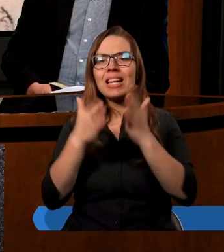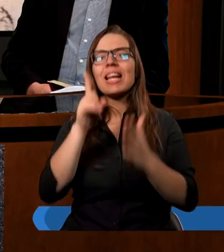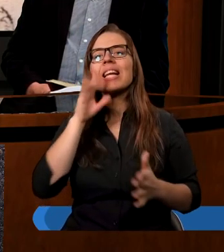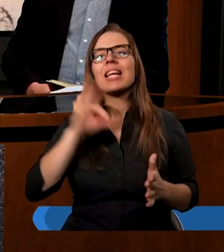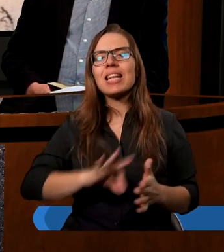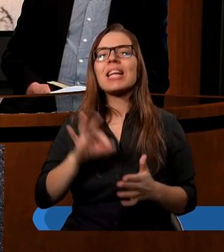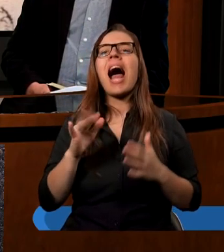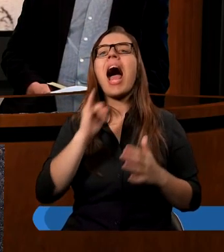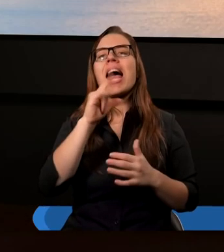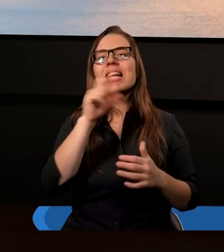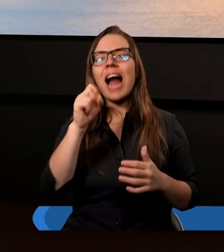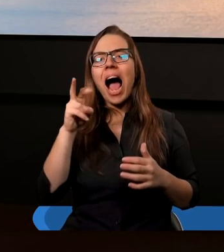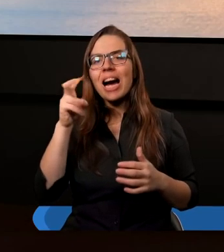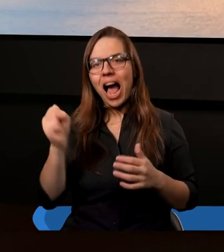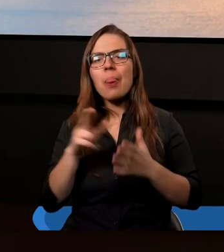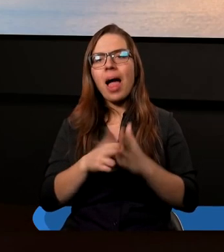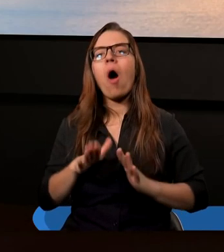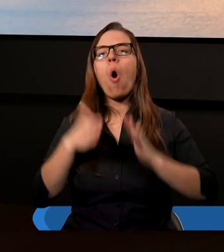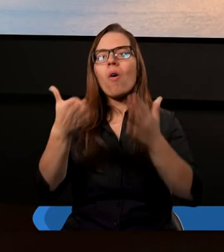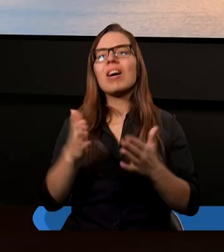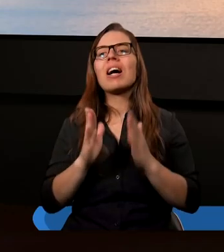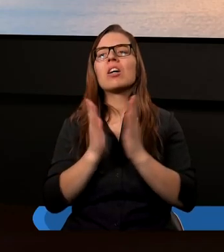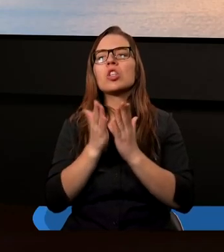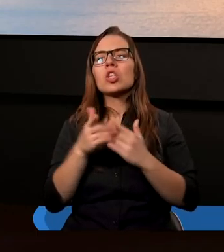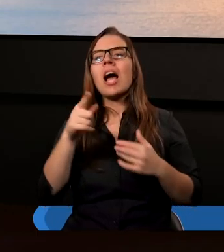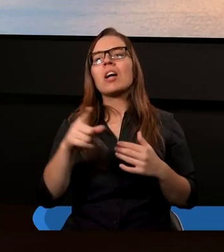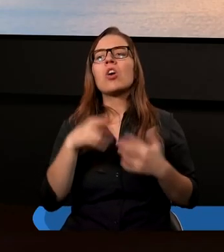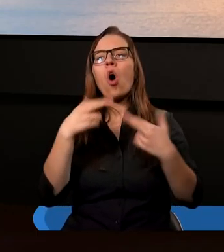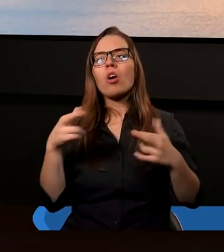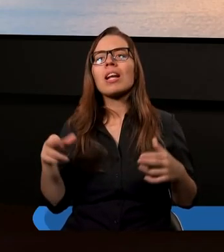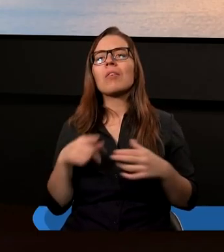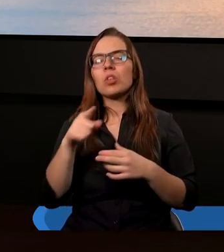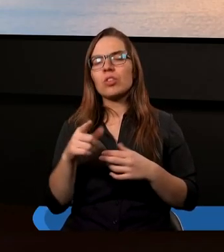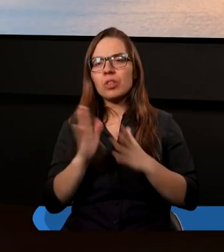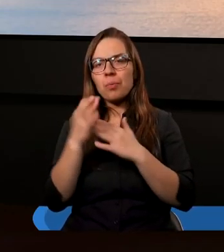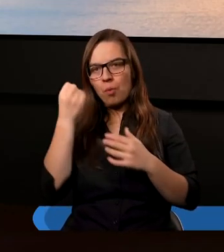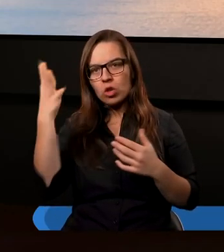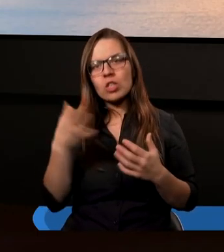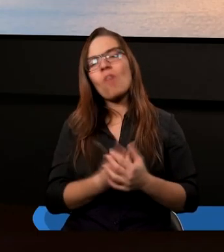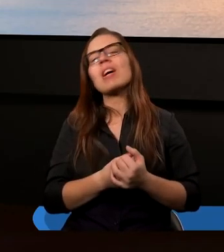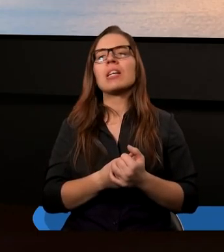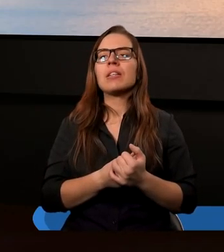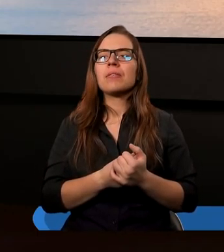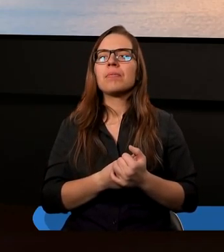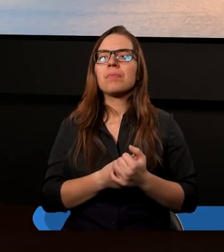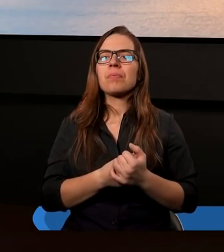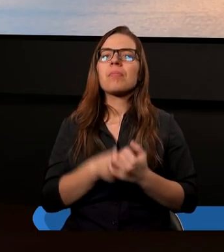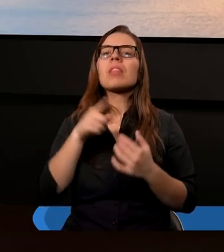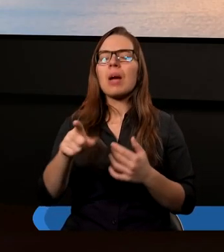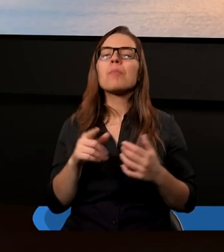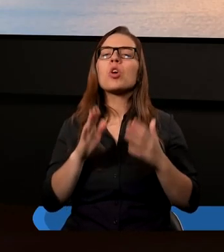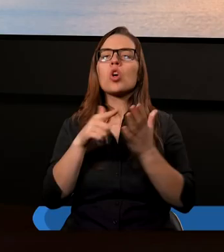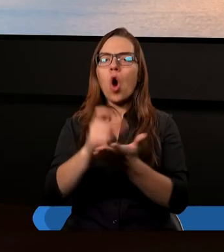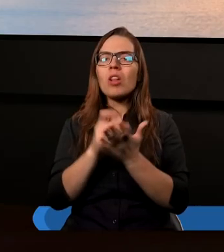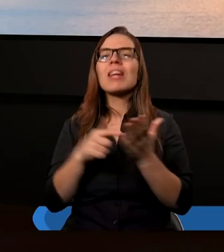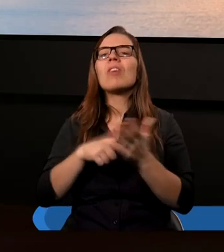na ofiarę, z drugiego rozdziału Księgi Rodzaju, czyli pierwszej Mojżeszowej. W tym kontekście właśnie,